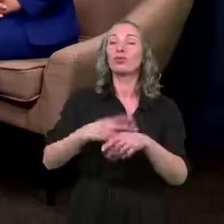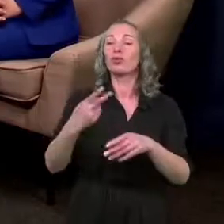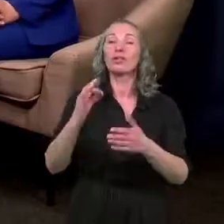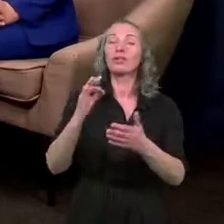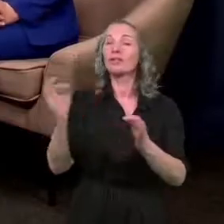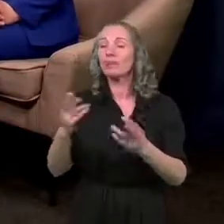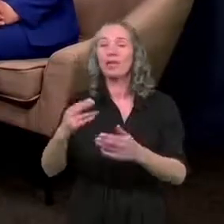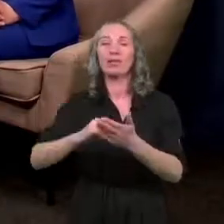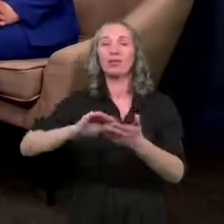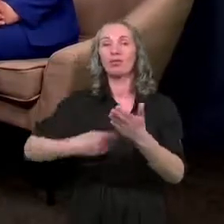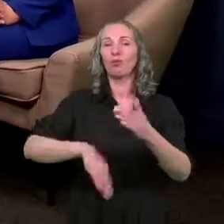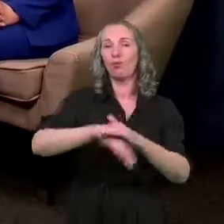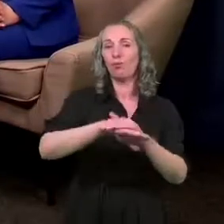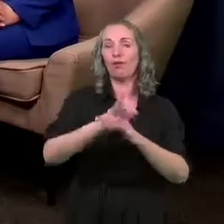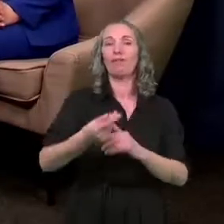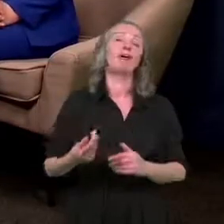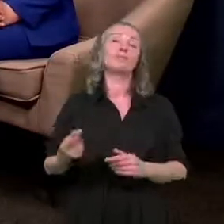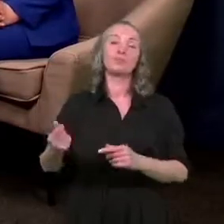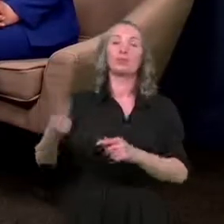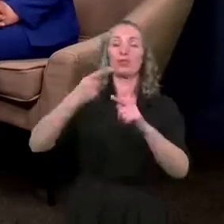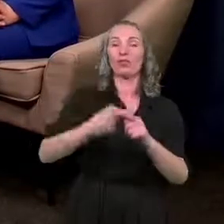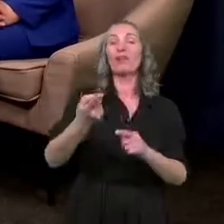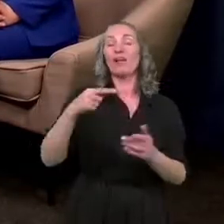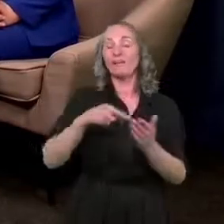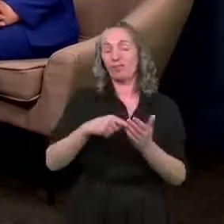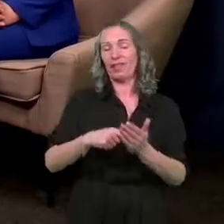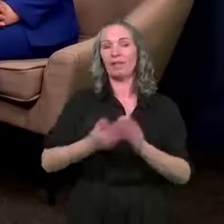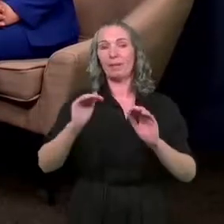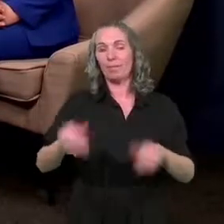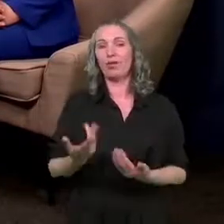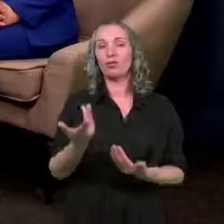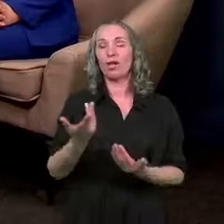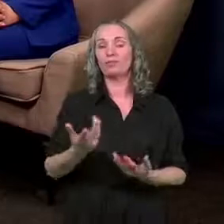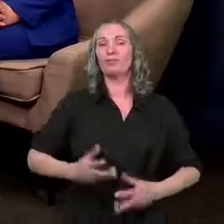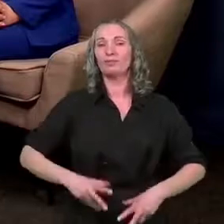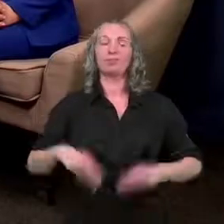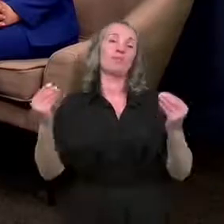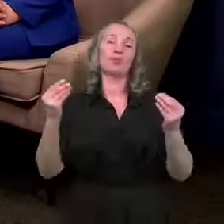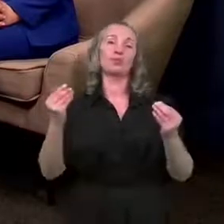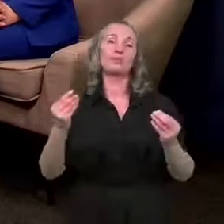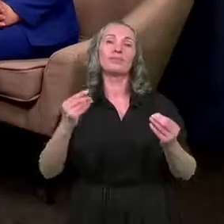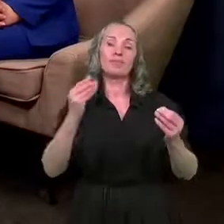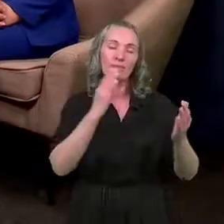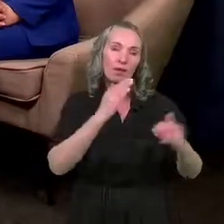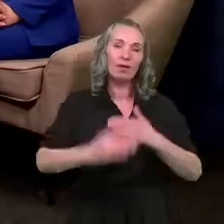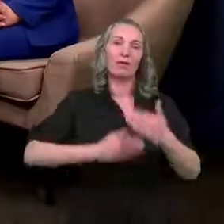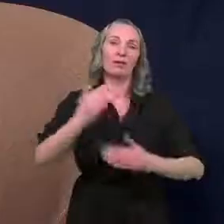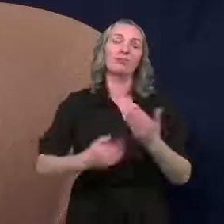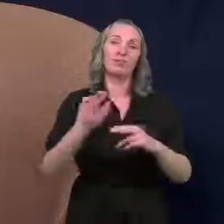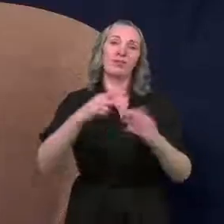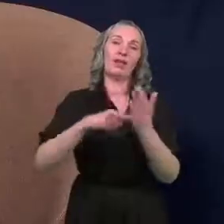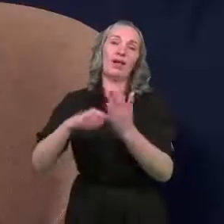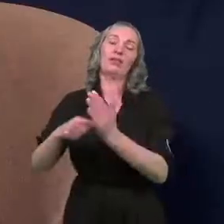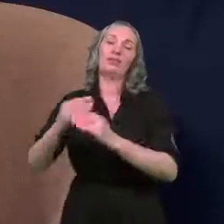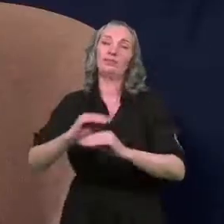podpisze umowę o dofinansowanie i wtedy możemy rozpocząć już konkretną procedurę z datami.